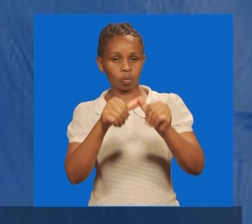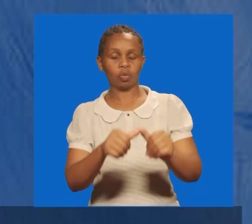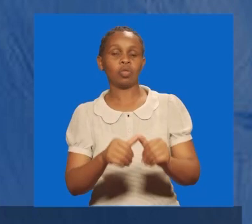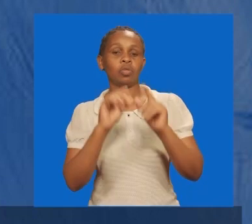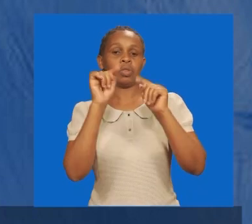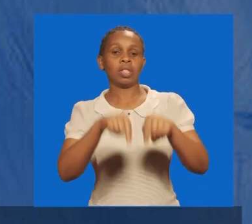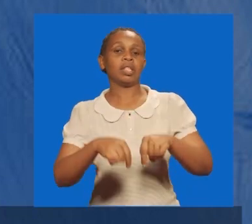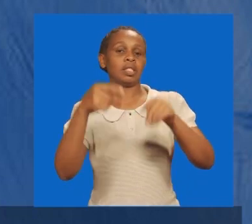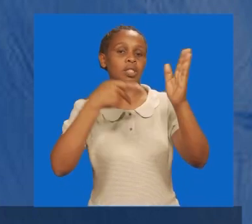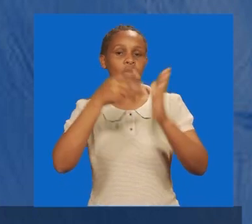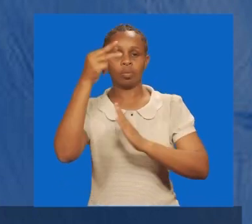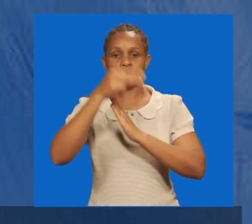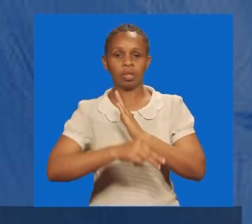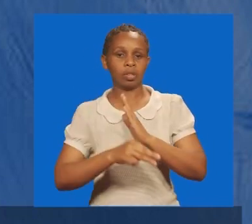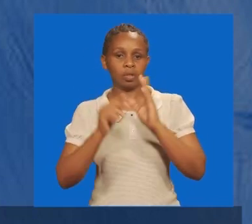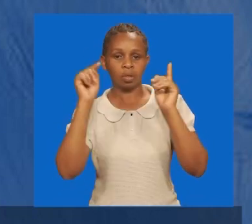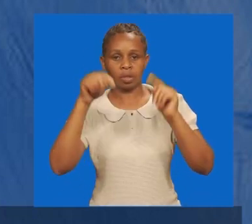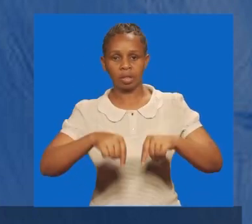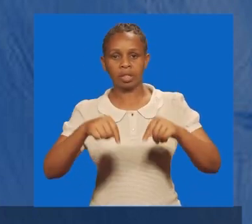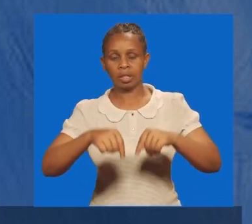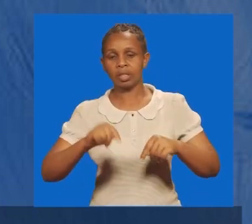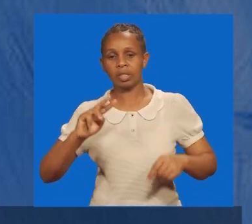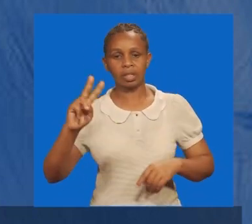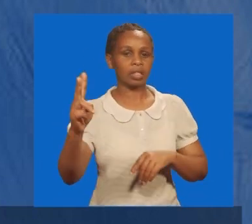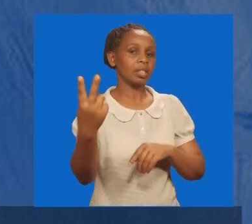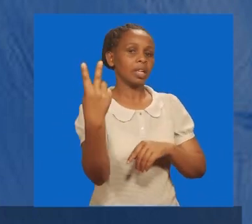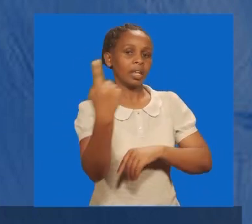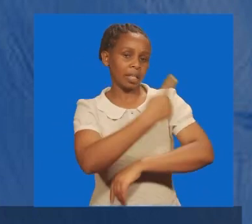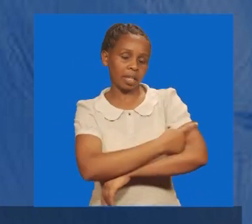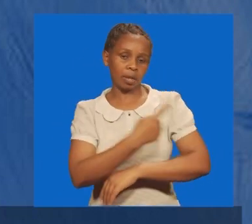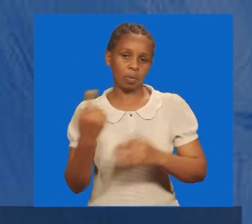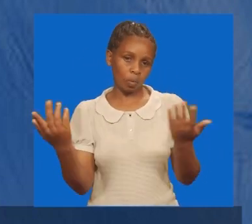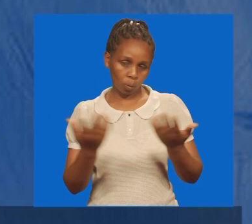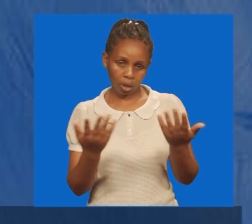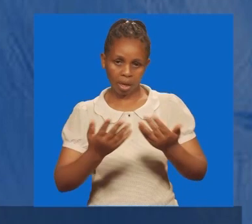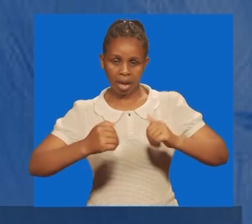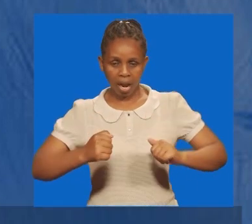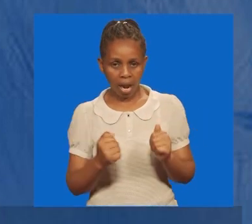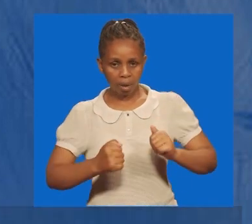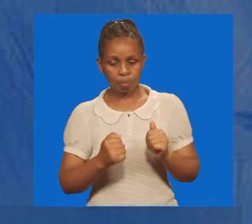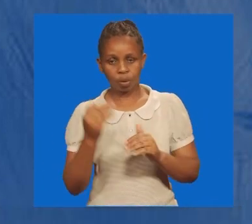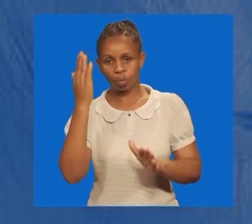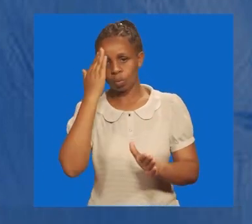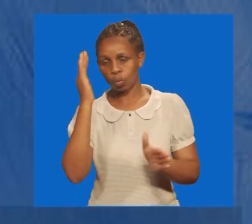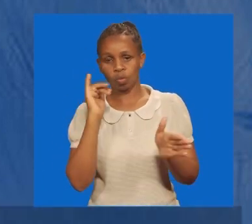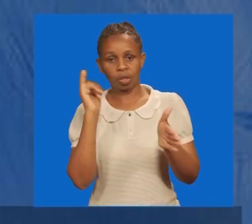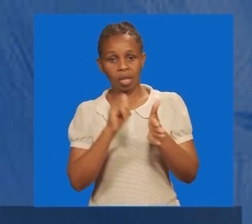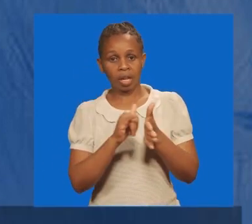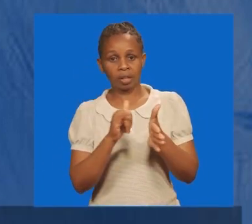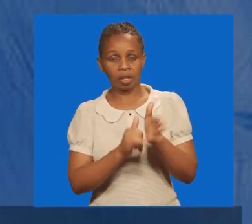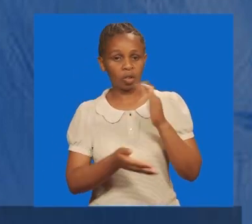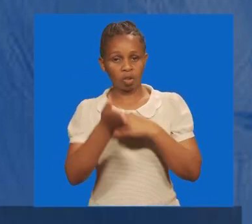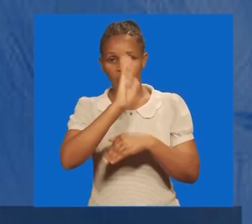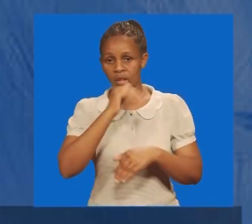kuendelea kwenye kipindi hiki kwa siku ya pili, ambapo ni nafuraa na kujua ya kwamba,